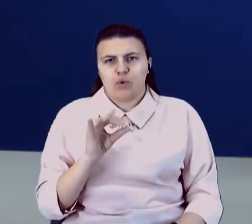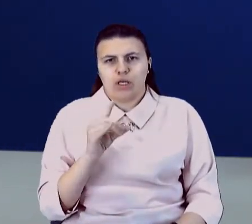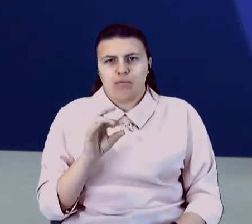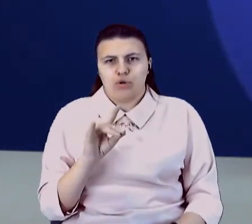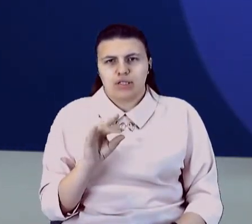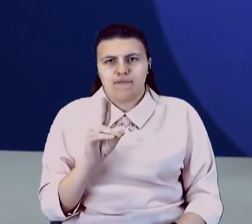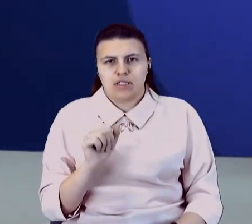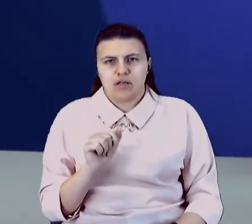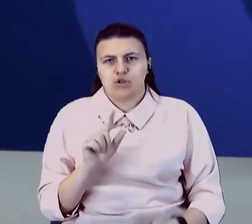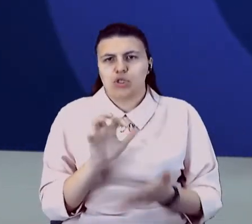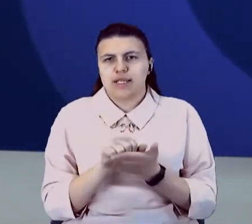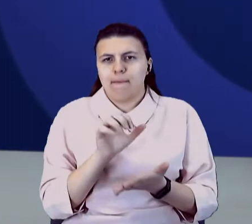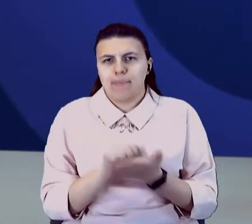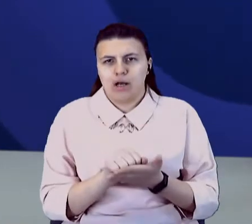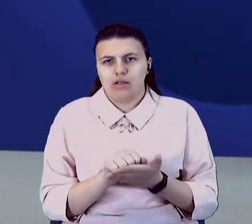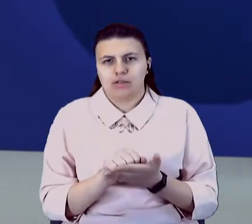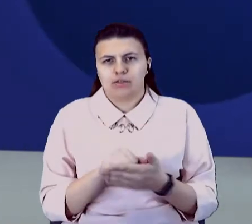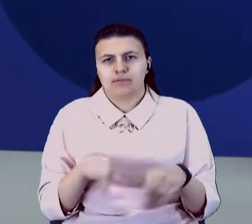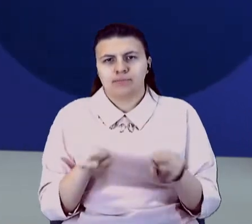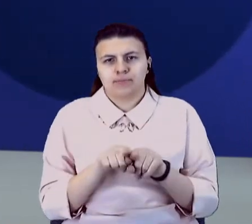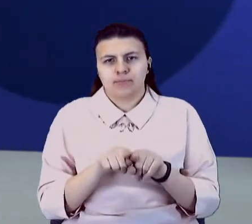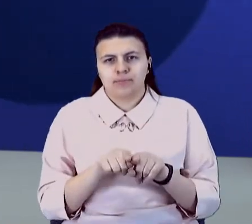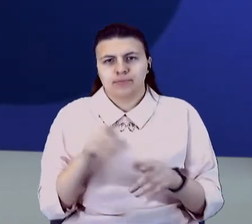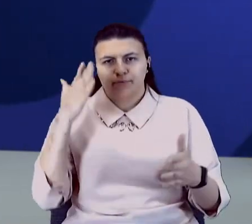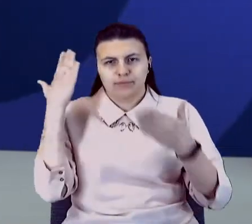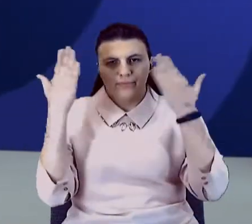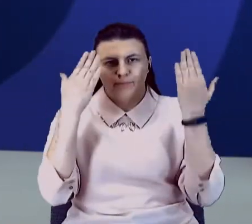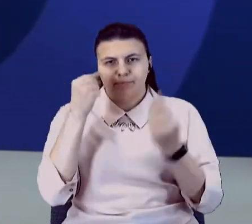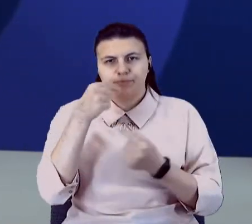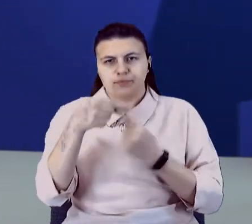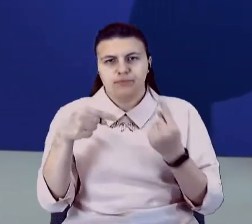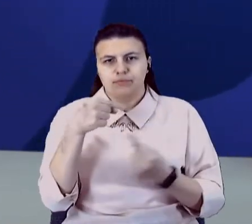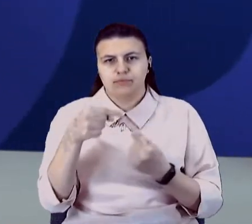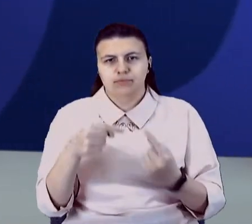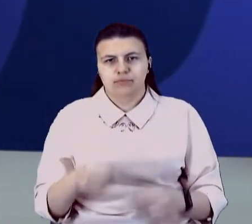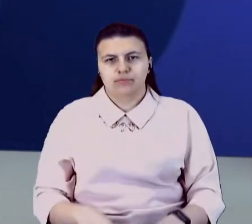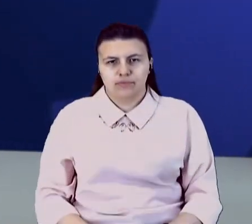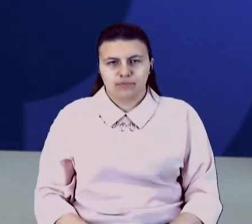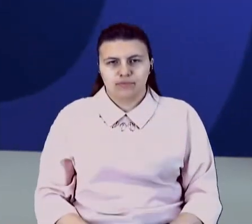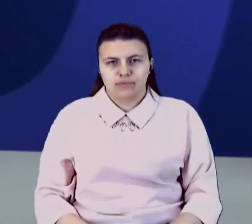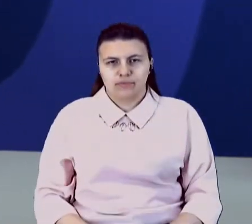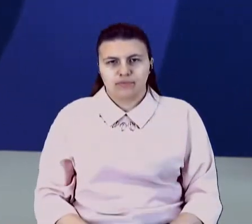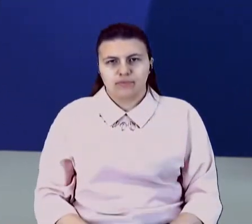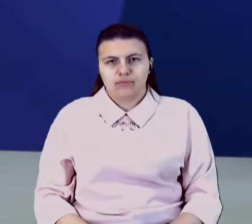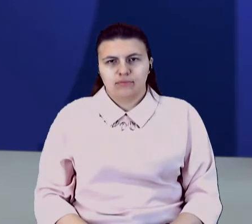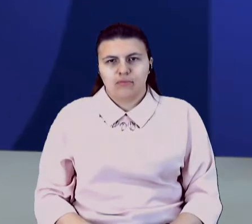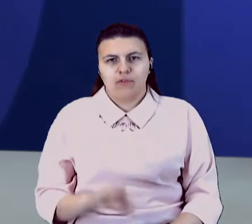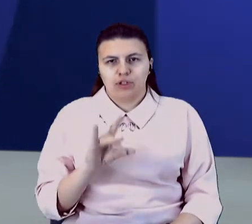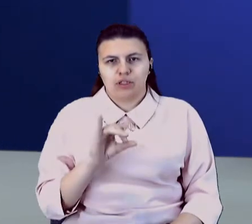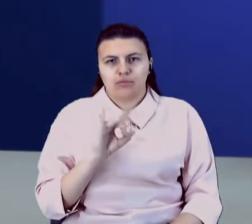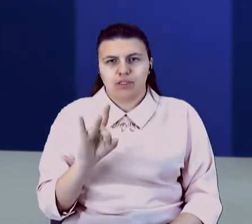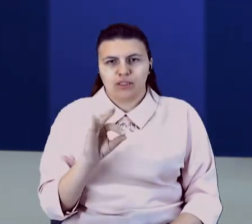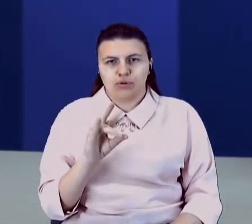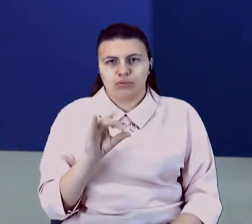займається таким собі розважальним бізнесом. Що ж, до ефіру приєднується Володимир Дубровський, старший